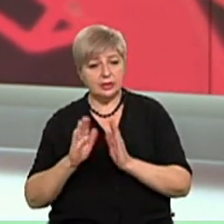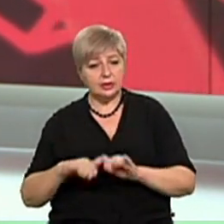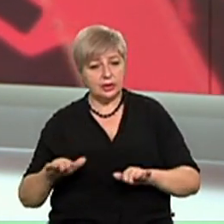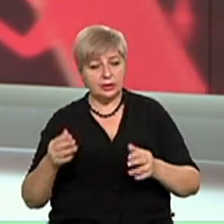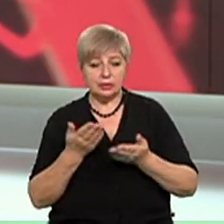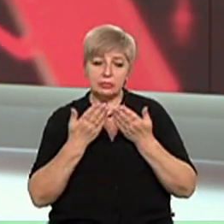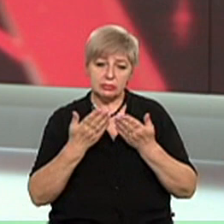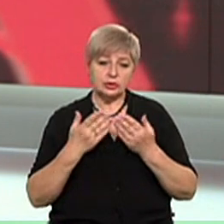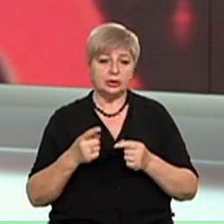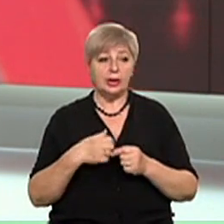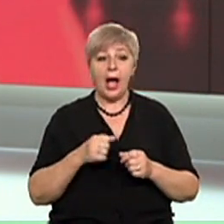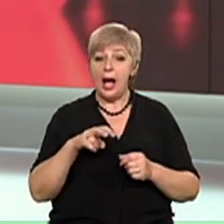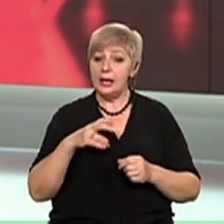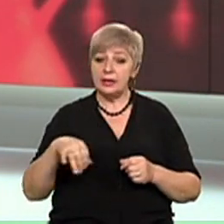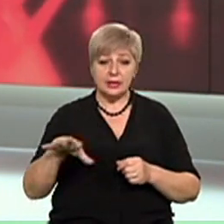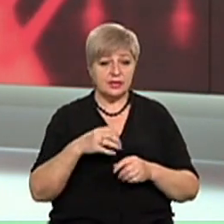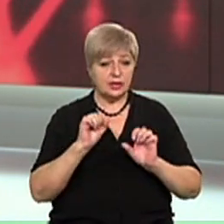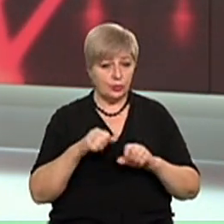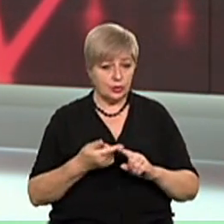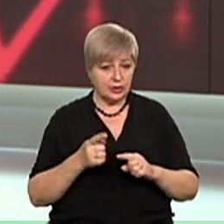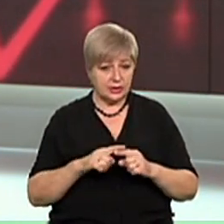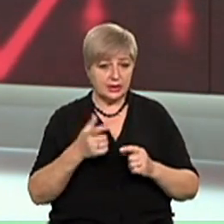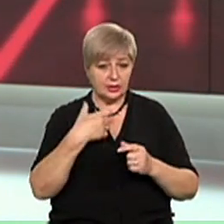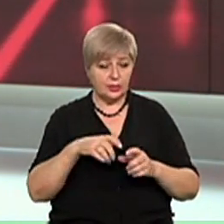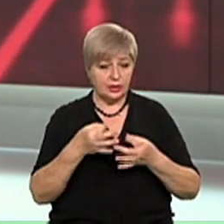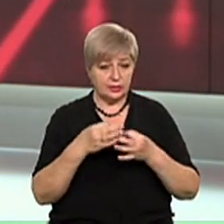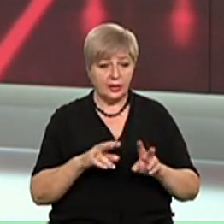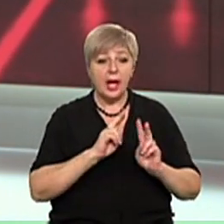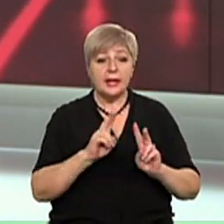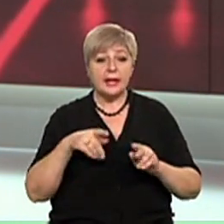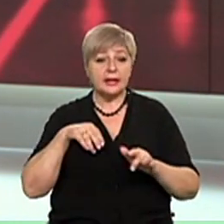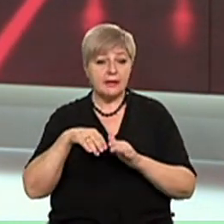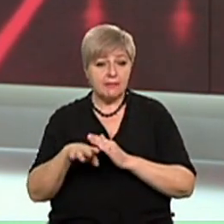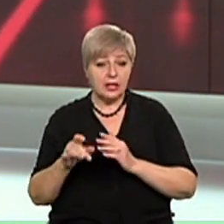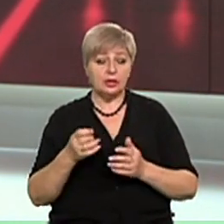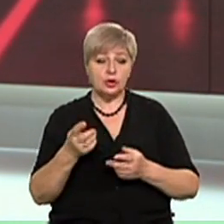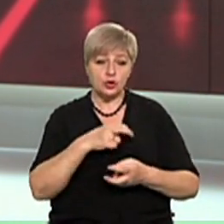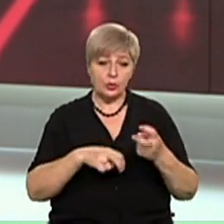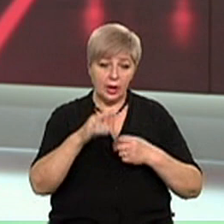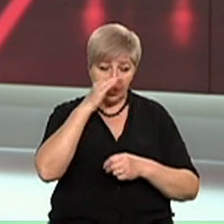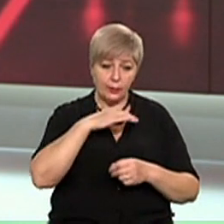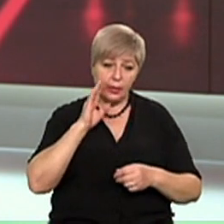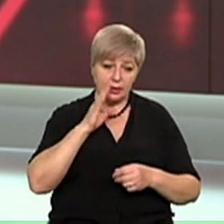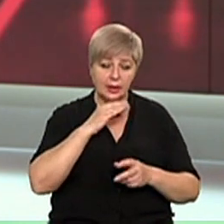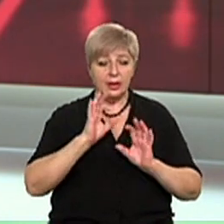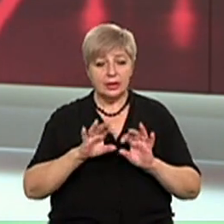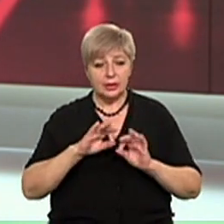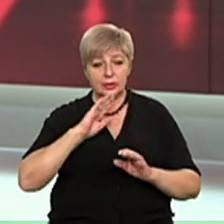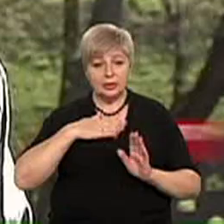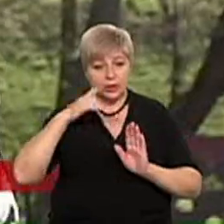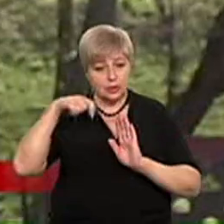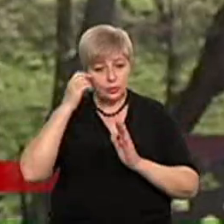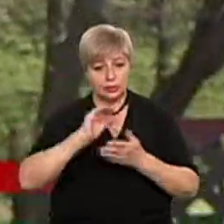компанії можуть собі це дозволити. Які виходи шукають батьки через карантин у школах та садках, розкажуть наші журналісти.